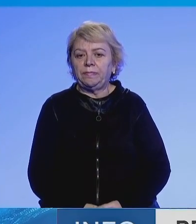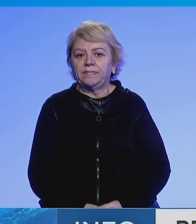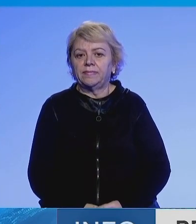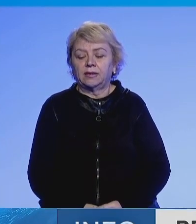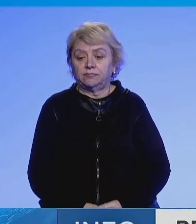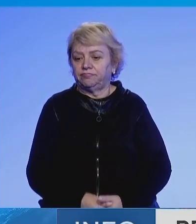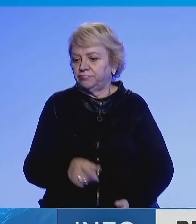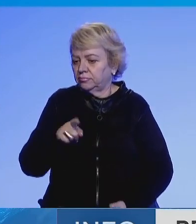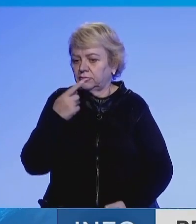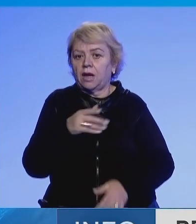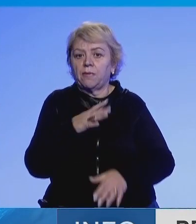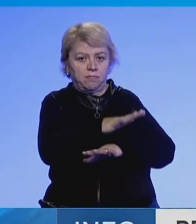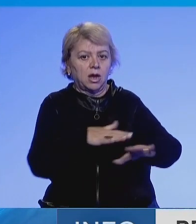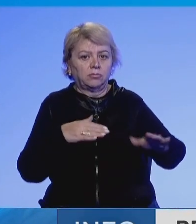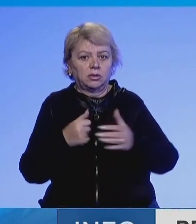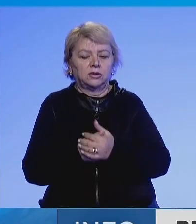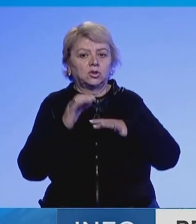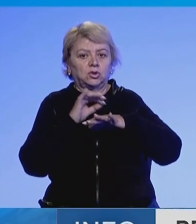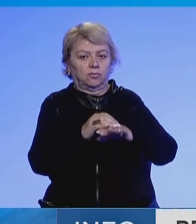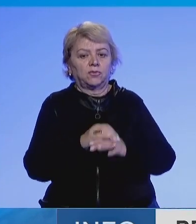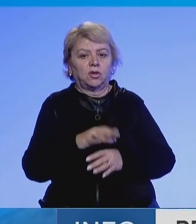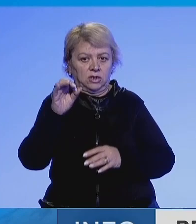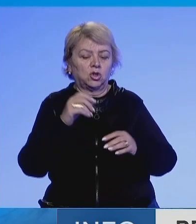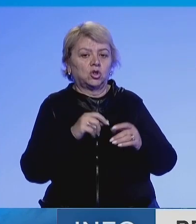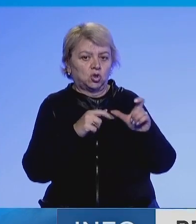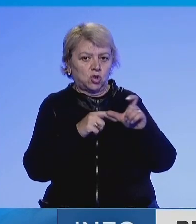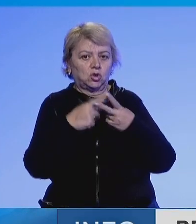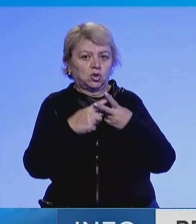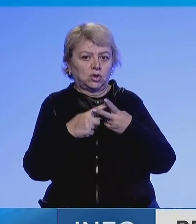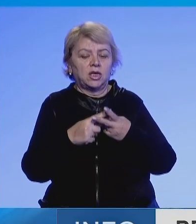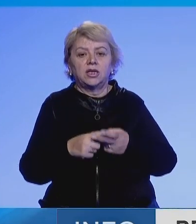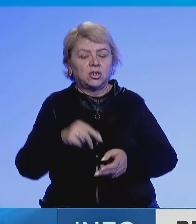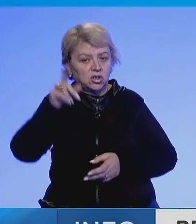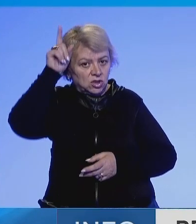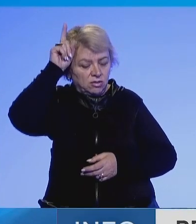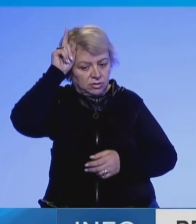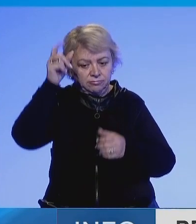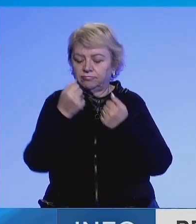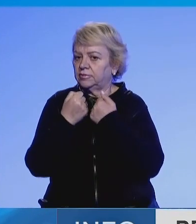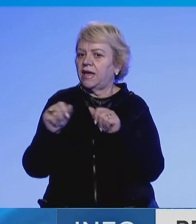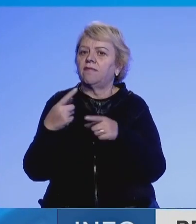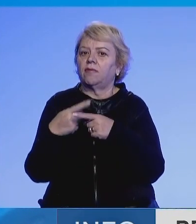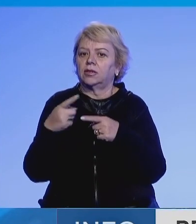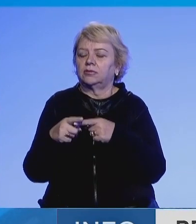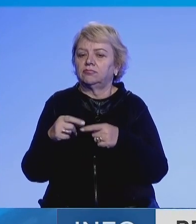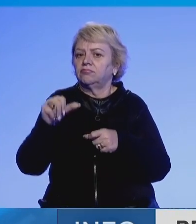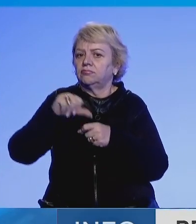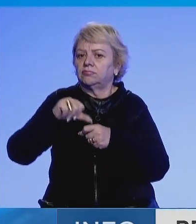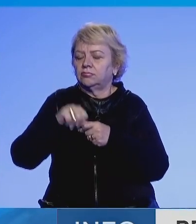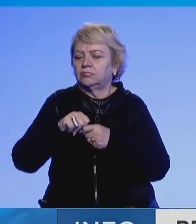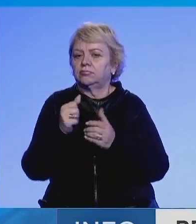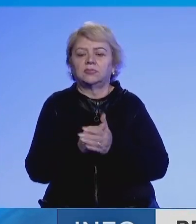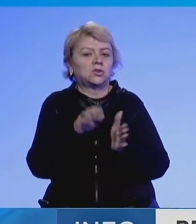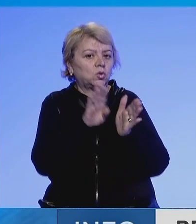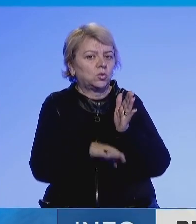Duke folun në parlament kancelari Gjerman Olaf Scholz thëse Gjermania e kishtë e qliruar vetën nga vërsia nga gazi ros dhe popunante për të